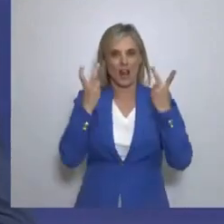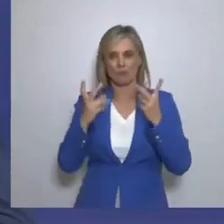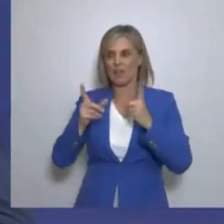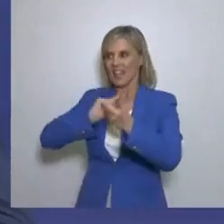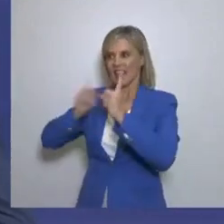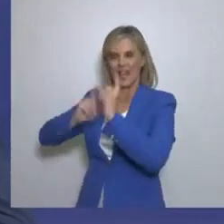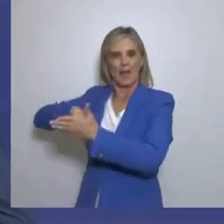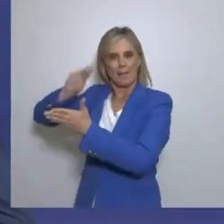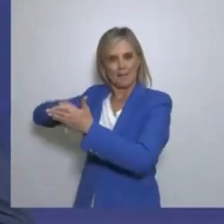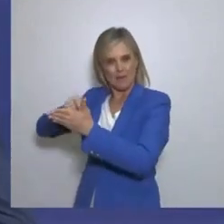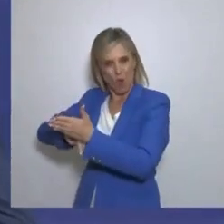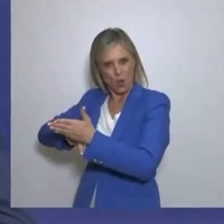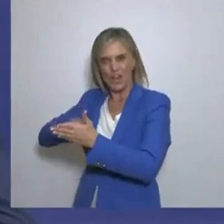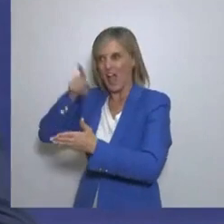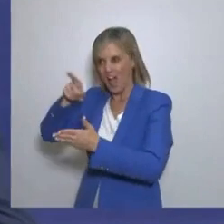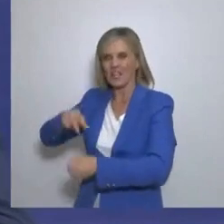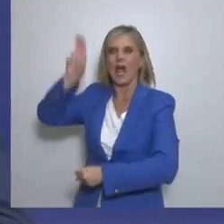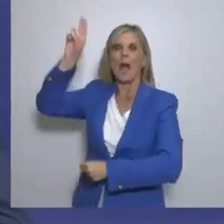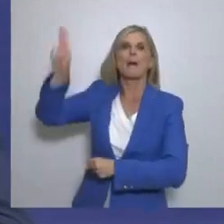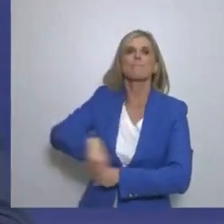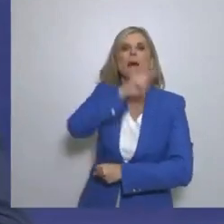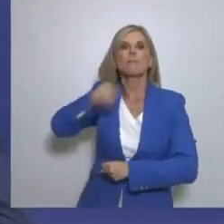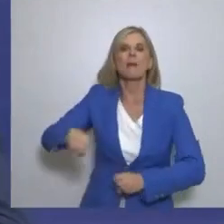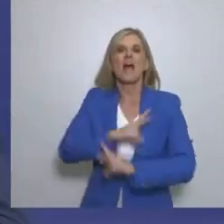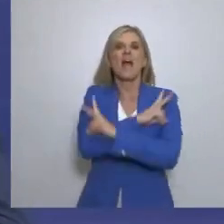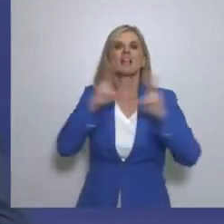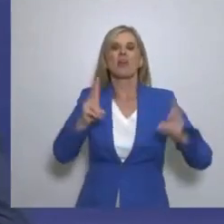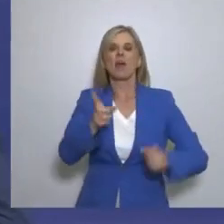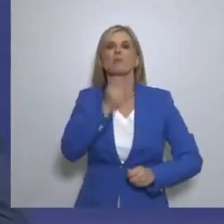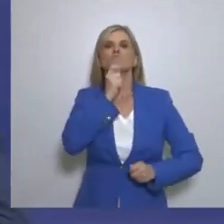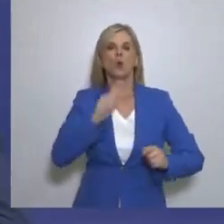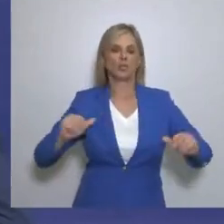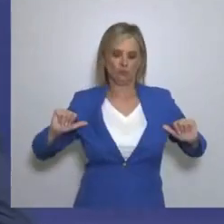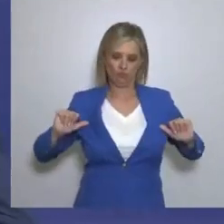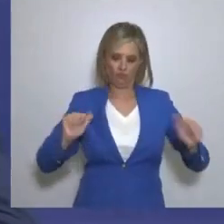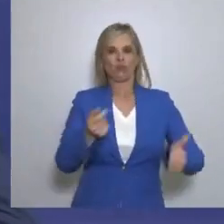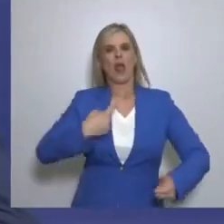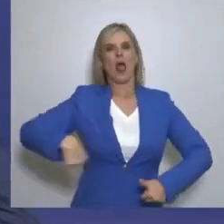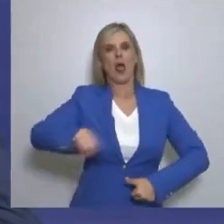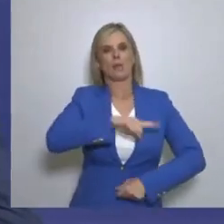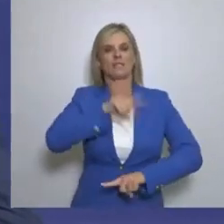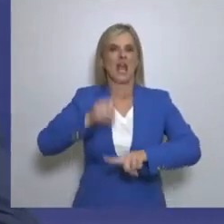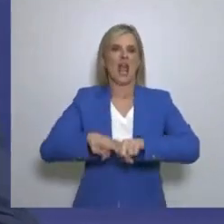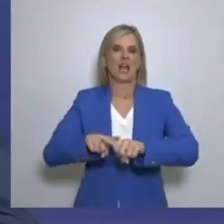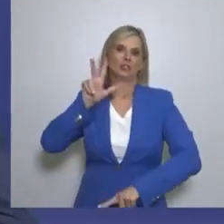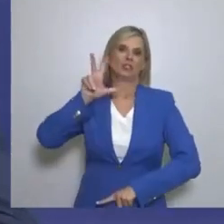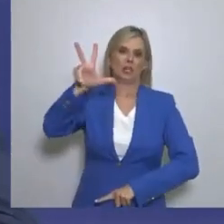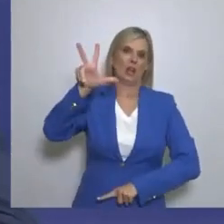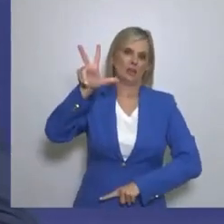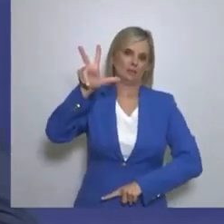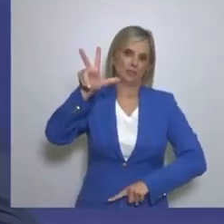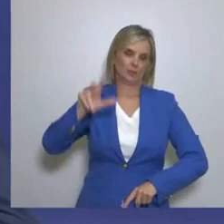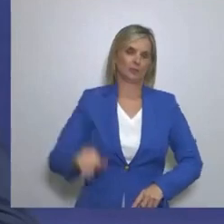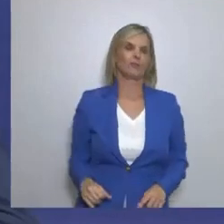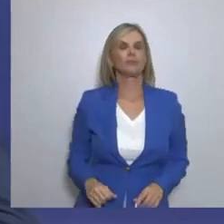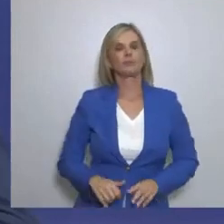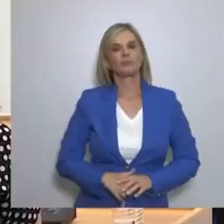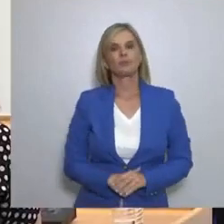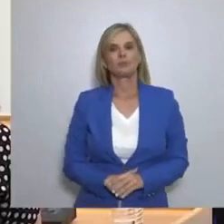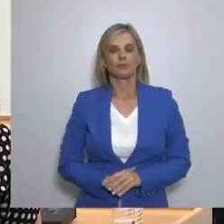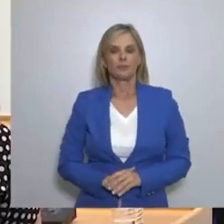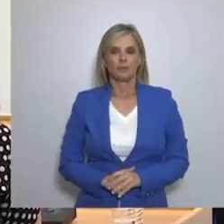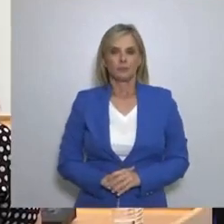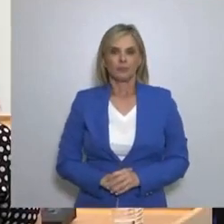όλα και τα πάντα Τα κακοσκύπα να φεύγουν Με μια καθαρή πολιτική βοήση της Ελλήνων Συνέλευσης Επόμενη ερώτηση